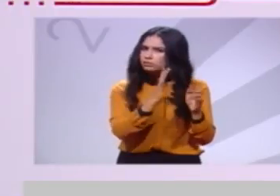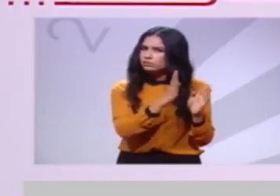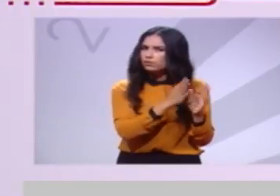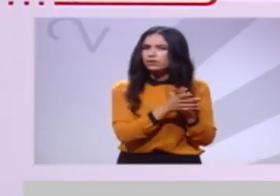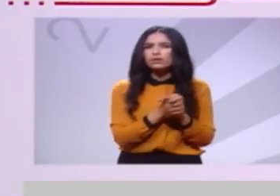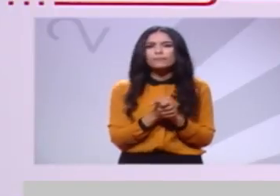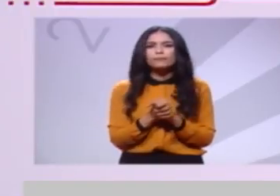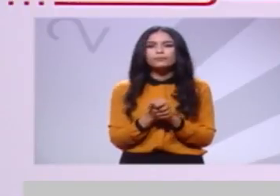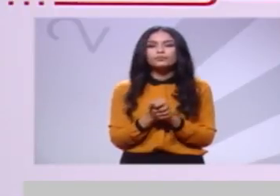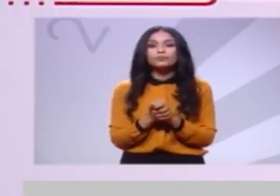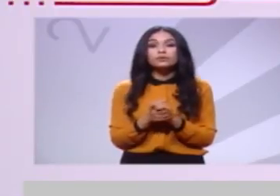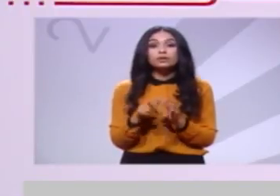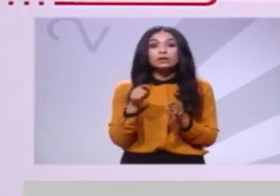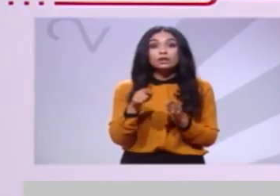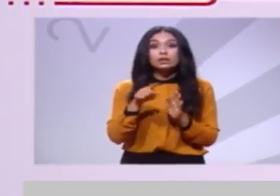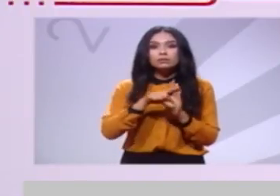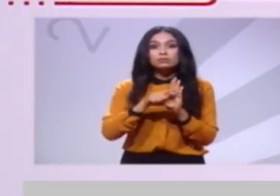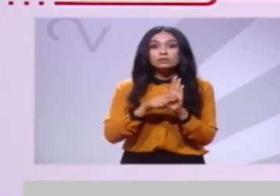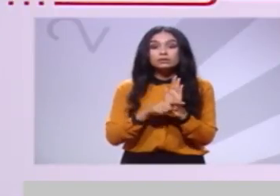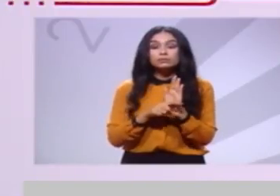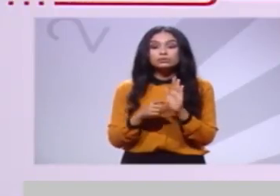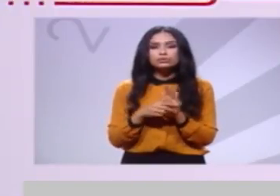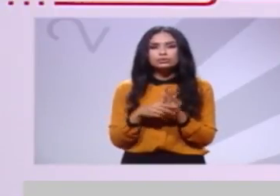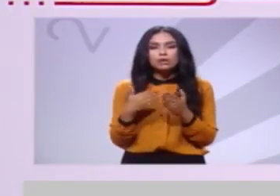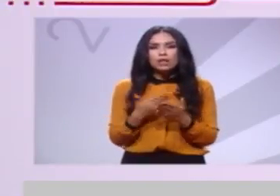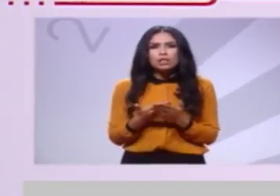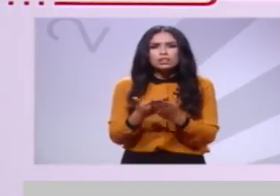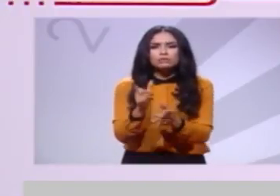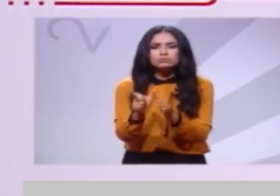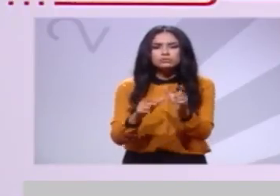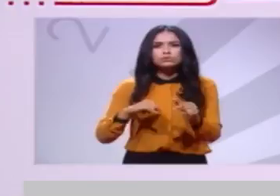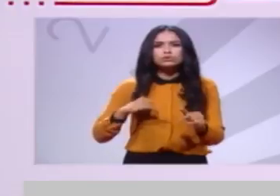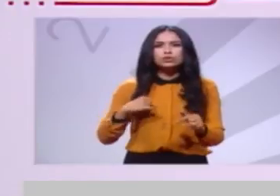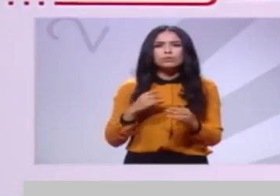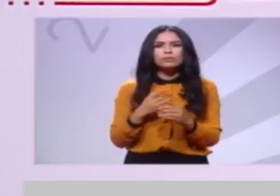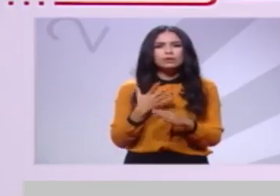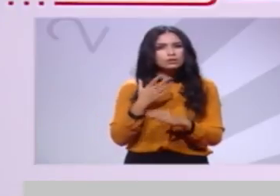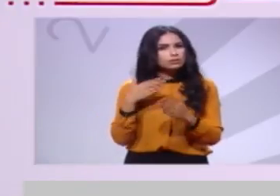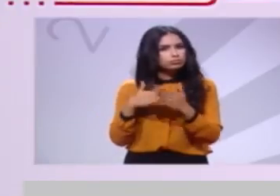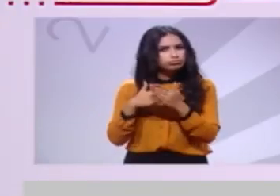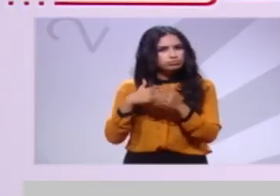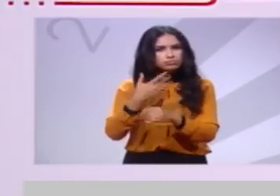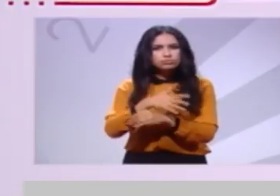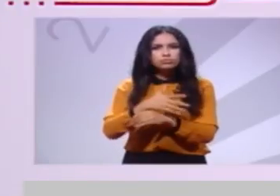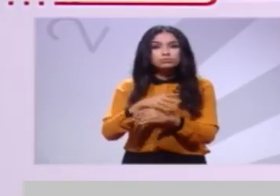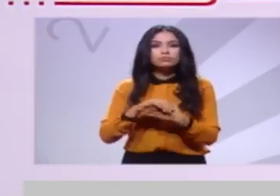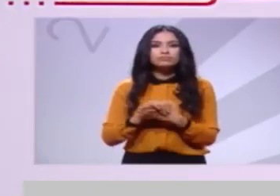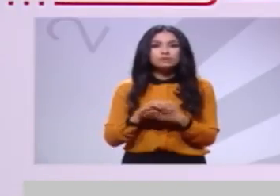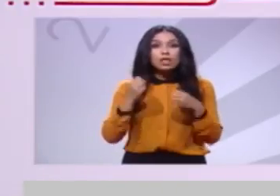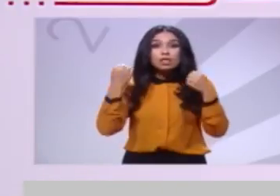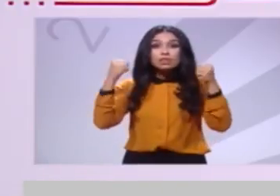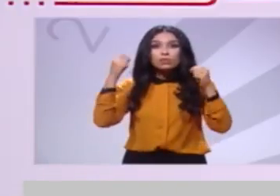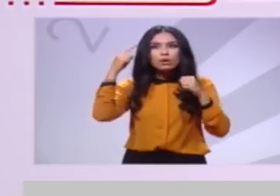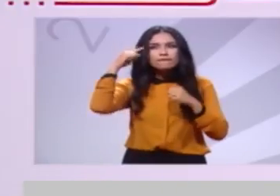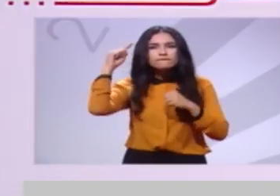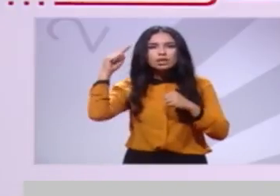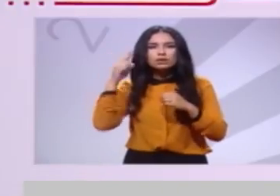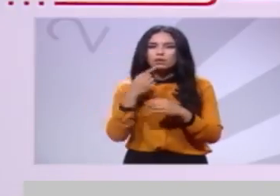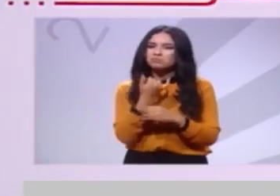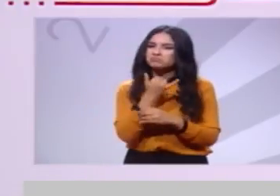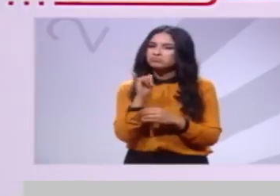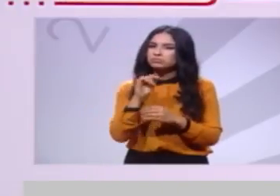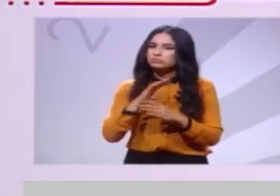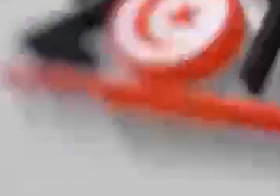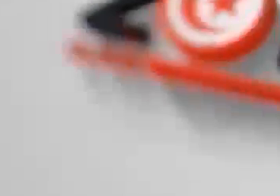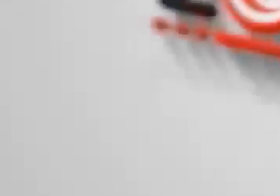أحدثهم هذا برامج سيكون دعما للشباب لقضاء على أزمة البطالة إنما الثورة فكر ولا أو لا تكون